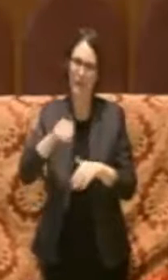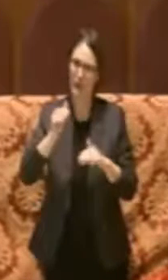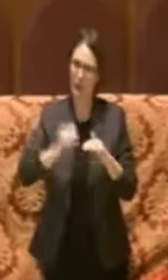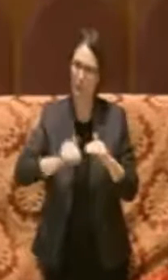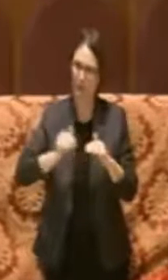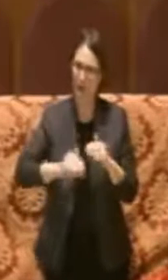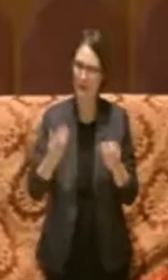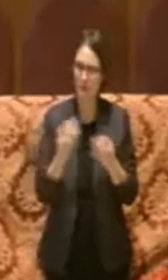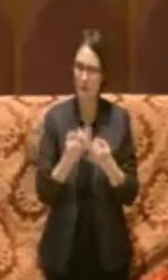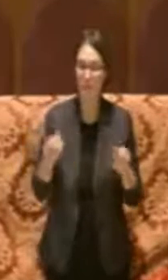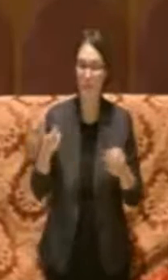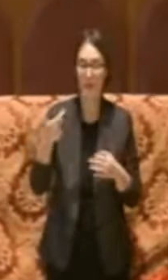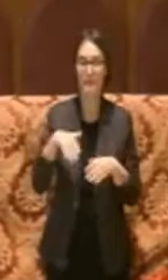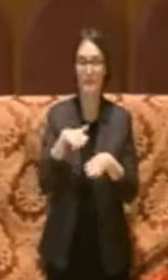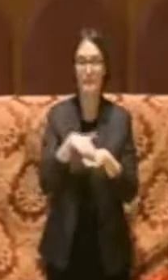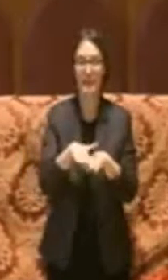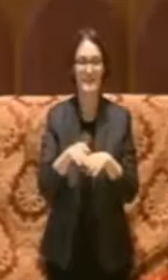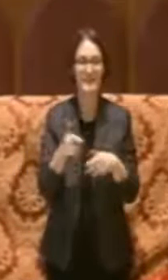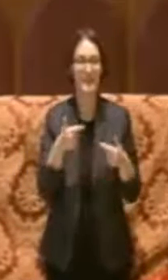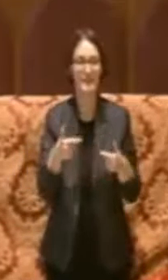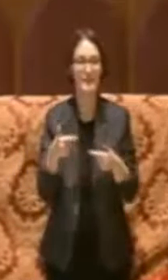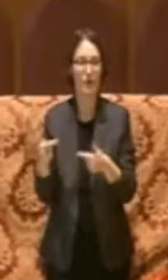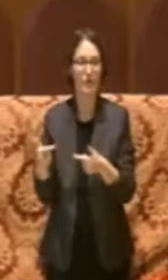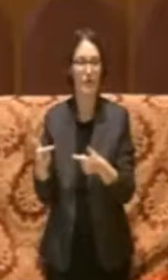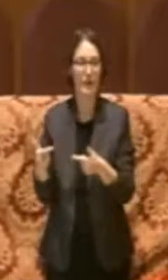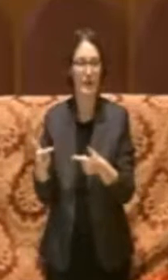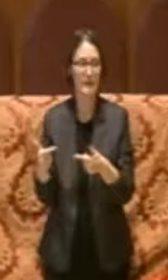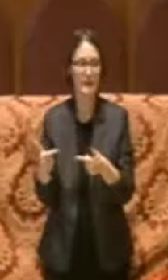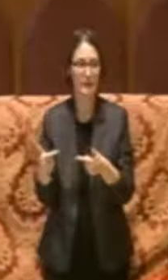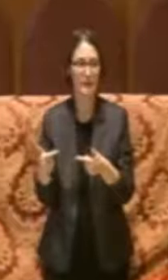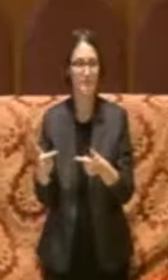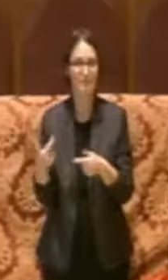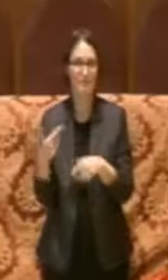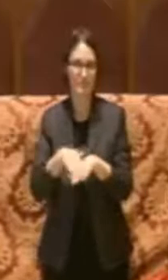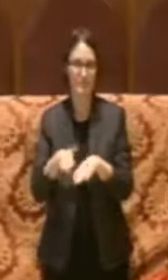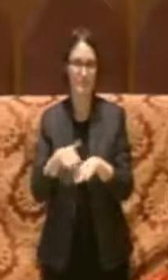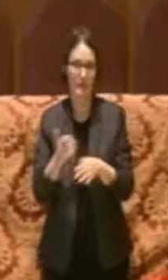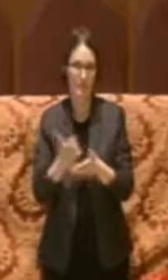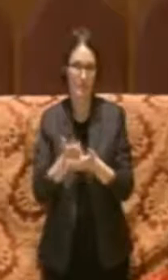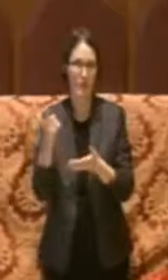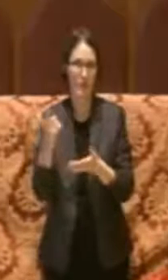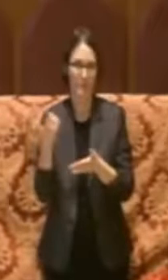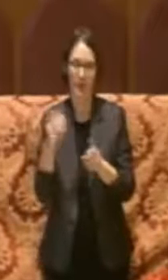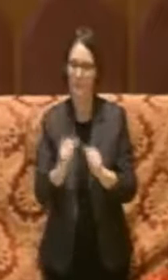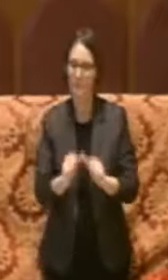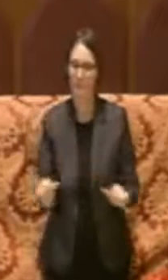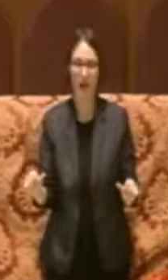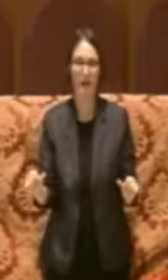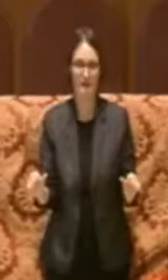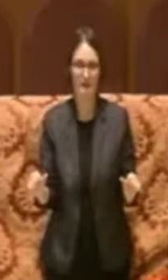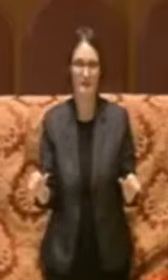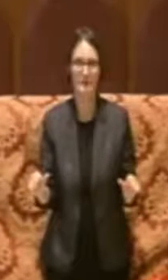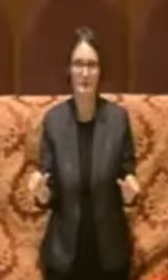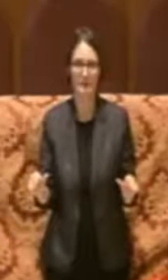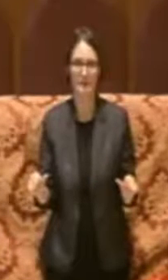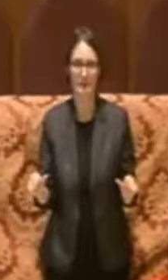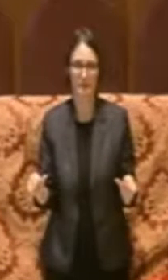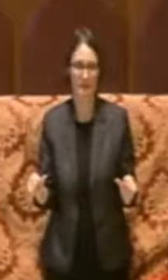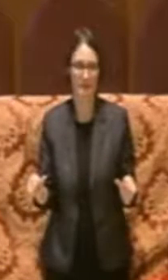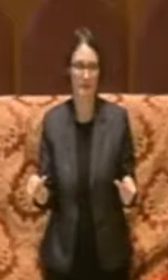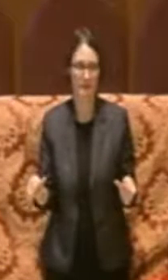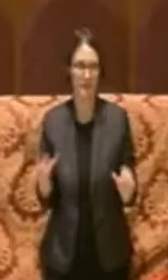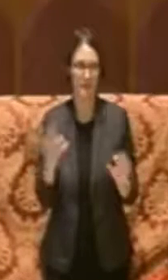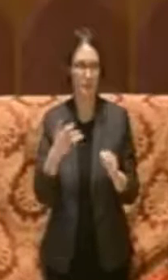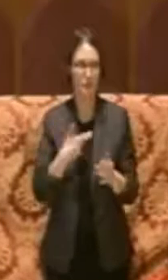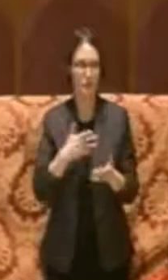i servizi offerti sono servizi importanti, fondamentali, che hanno un